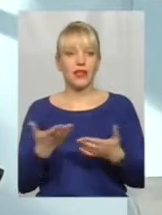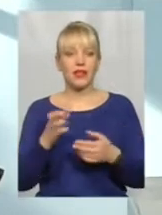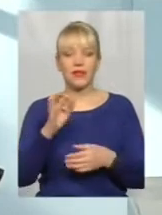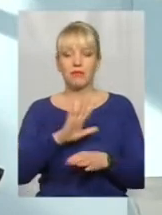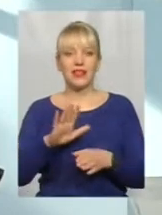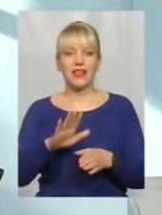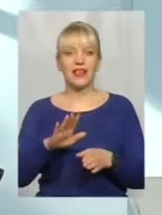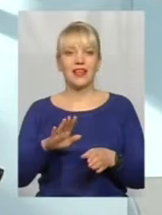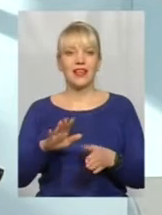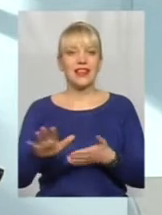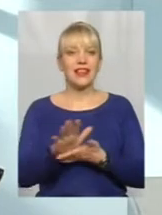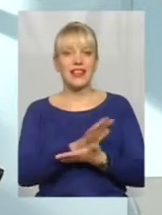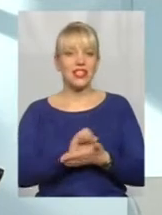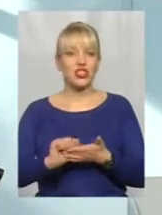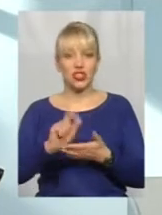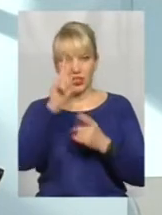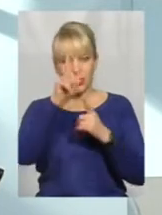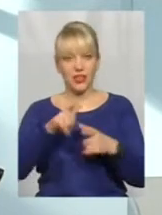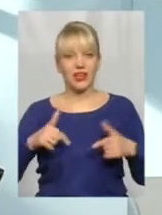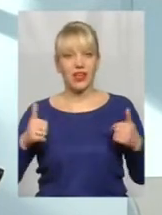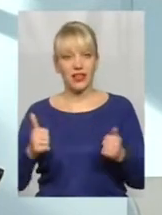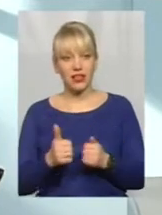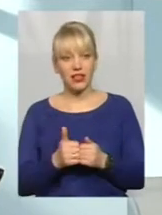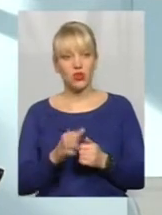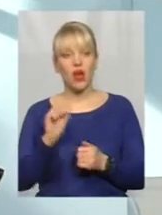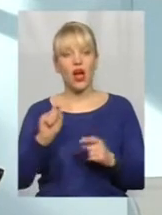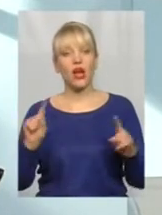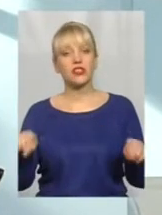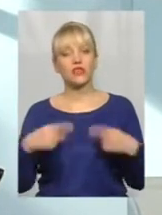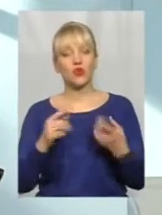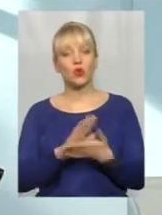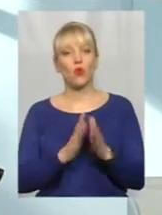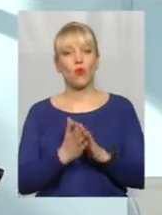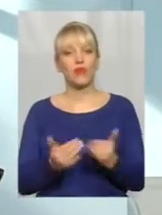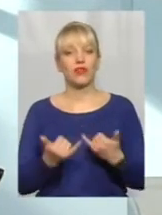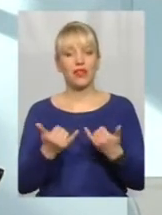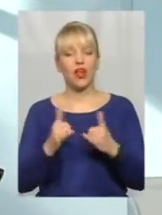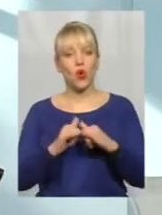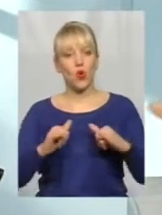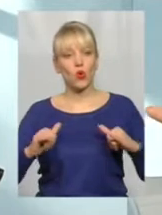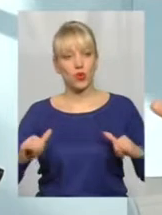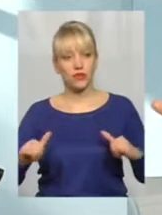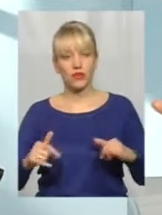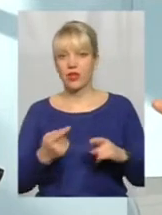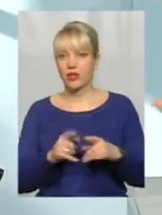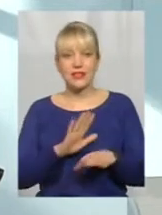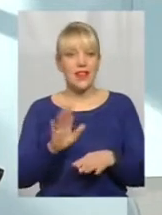країну, а створили умови для її розвитку, бо це ж ненормально, от вже